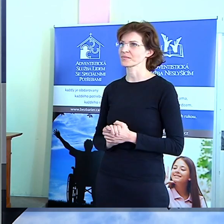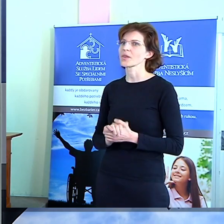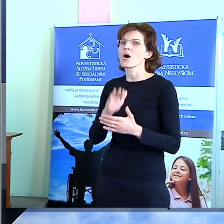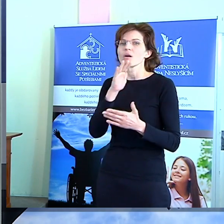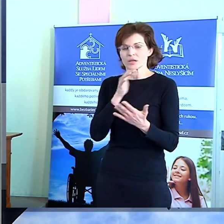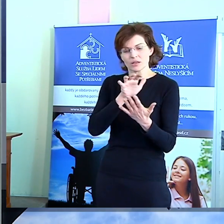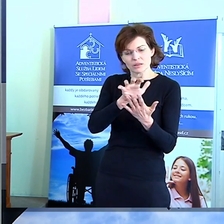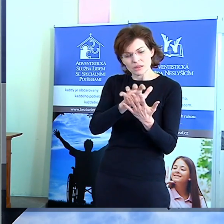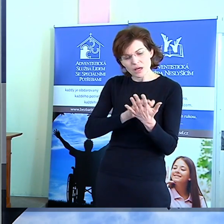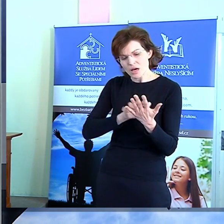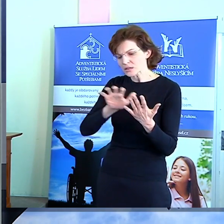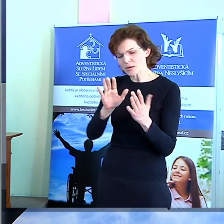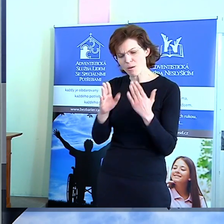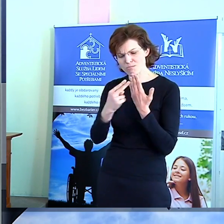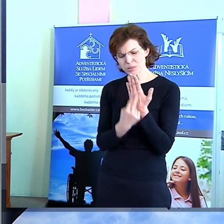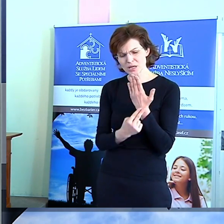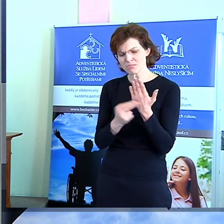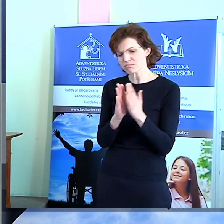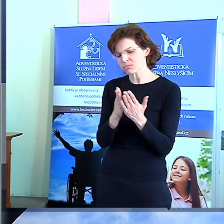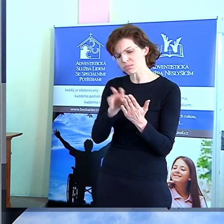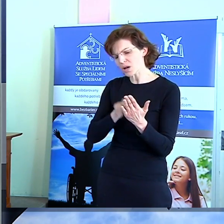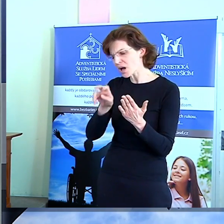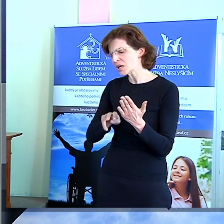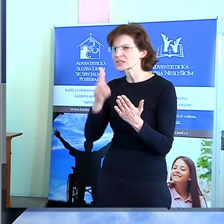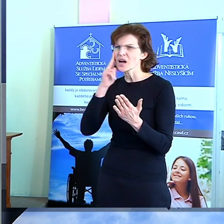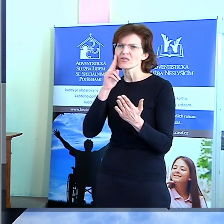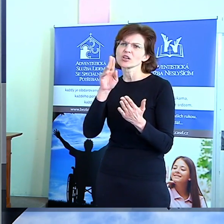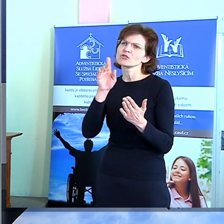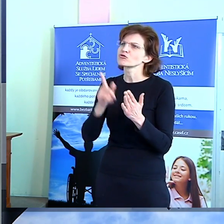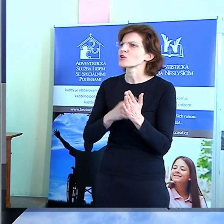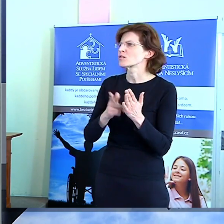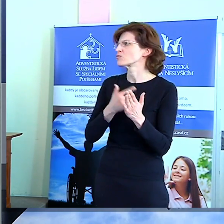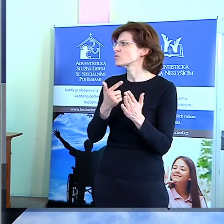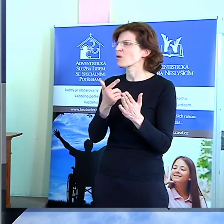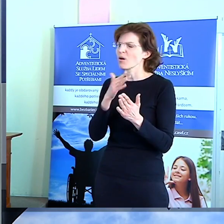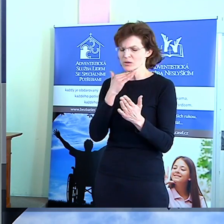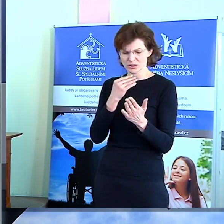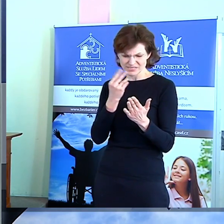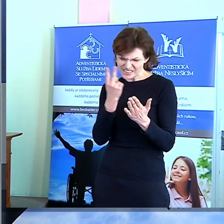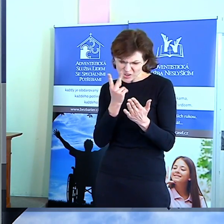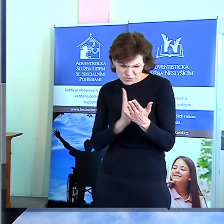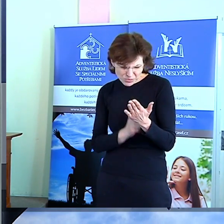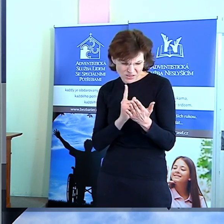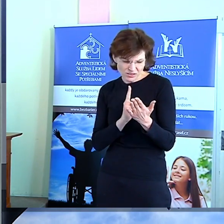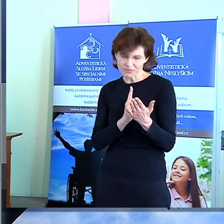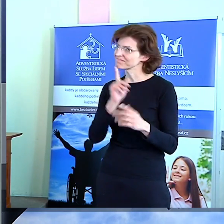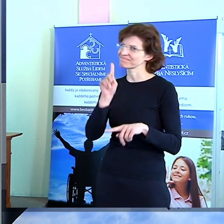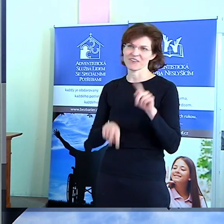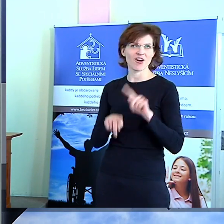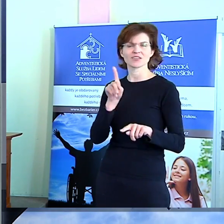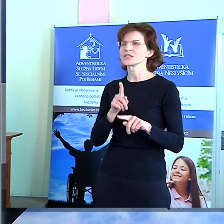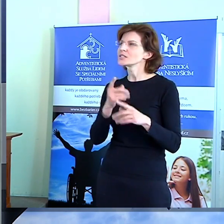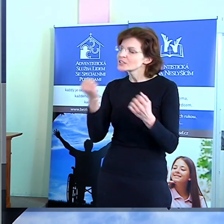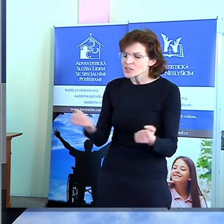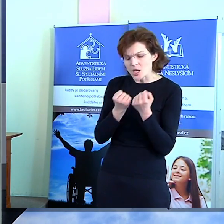věcí a slov. Netrapte se, předkládejte, bojujte. Bůh má všechno ve svých